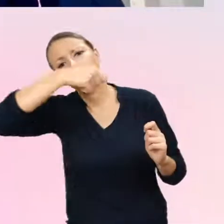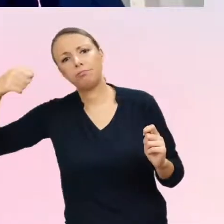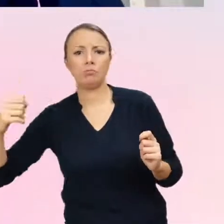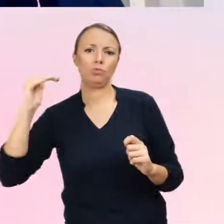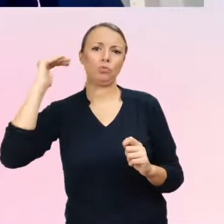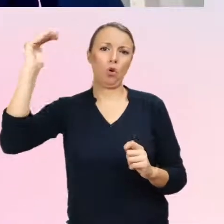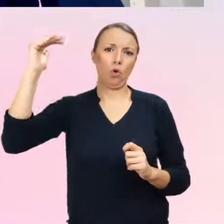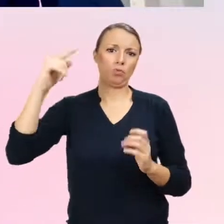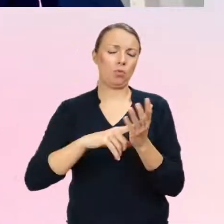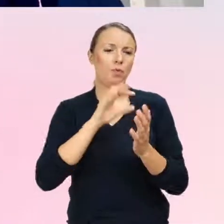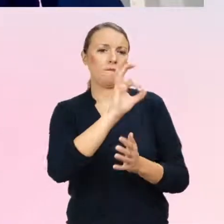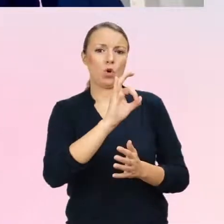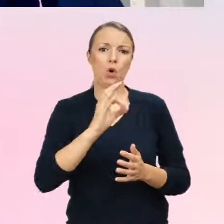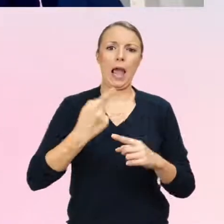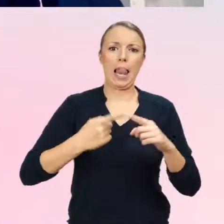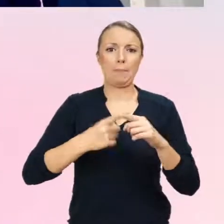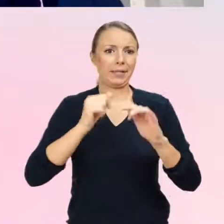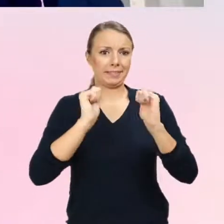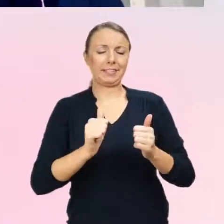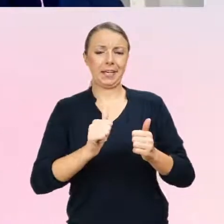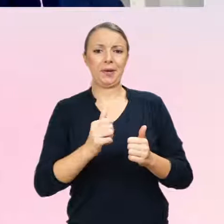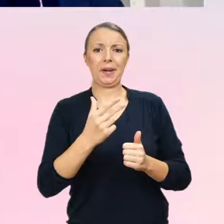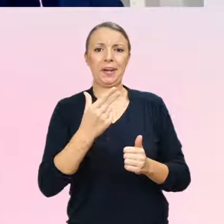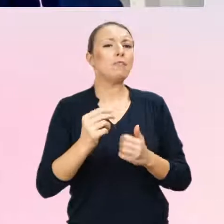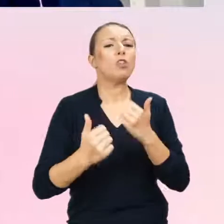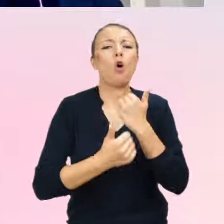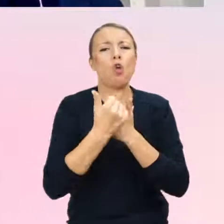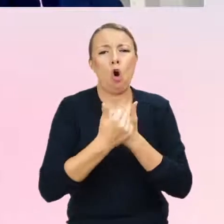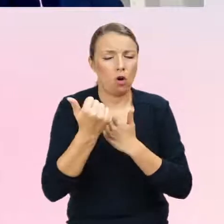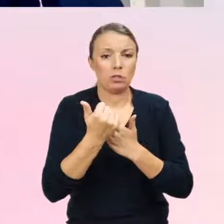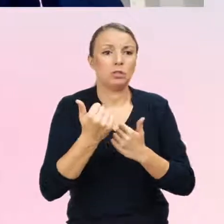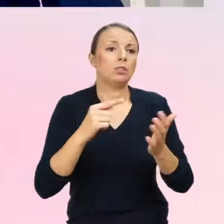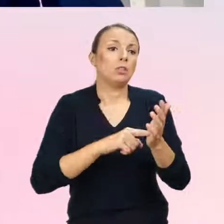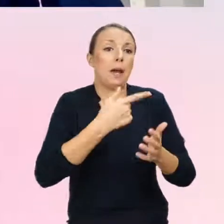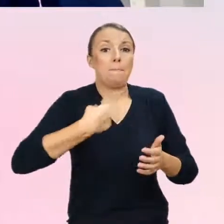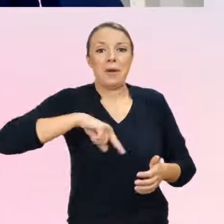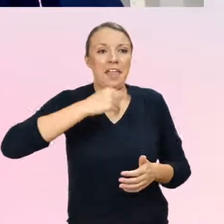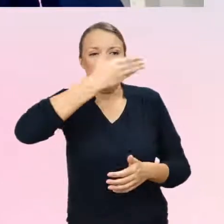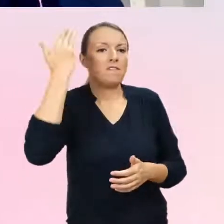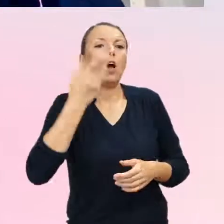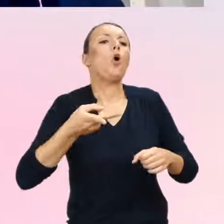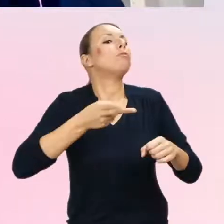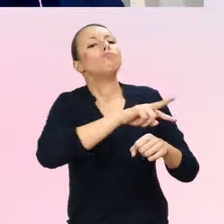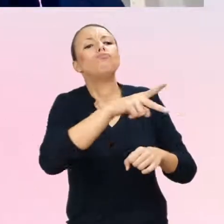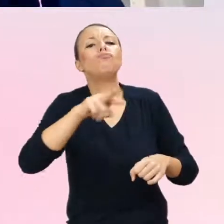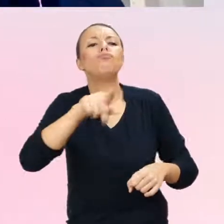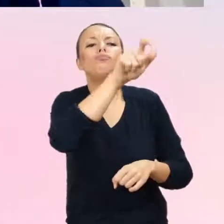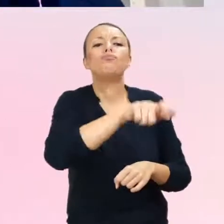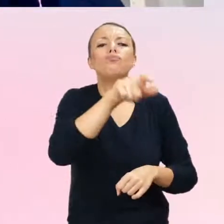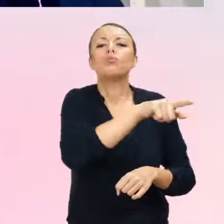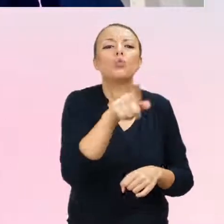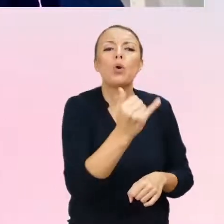Czyli co to właściwie oznacza? To znaczy, że my nie wiemy, które dziecko będzie stabilne w tej dysforii, tak? Czy